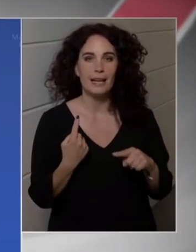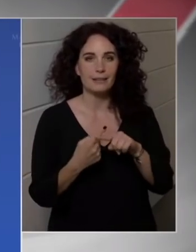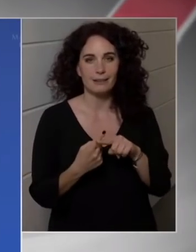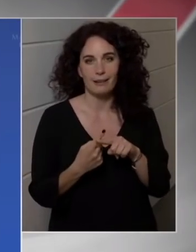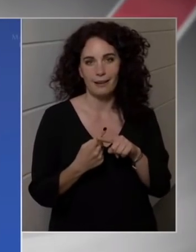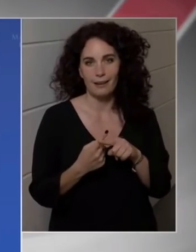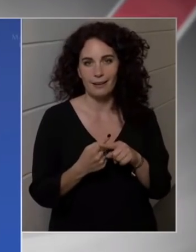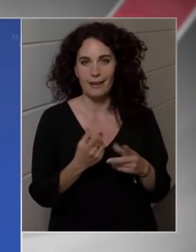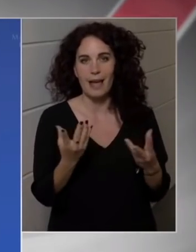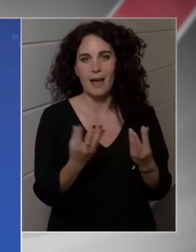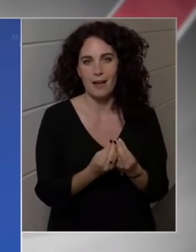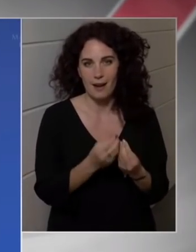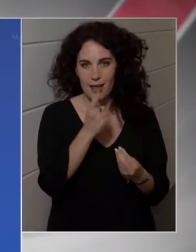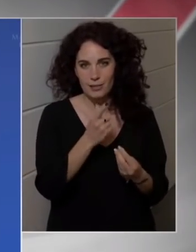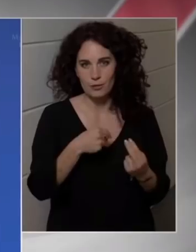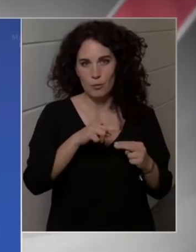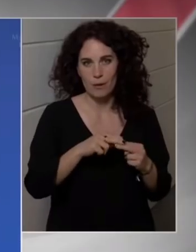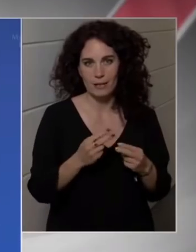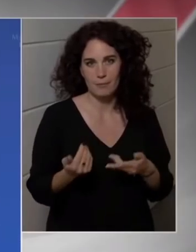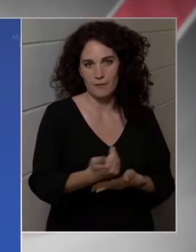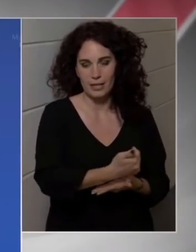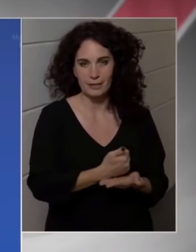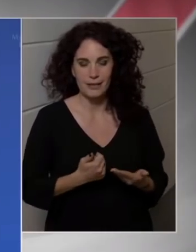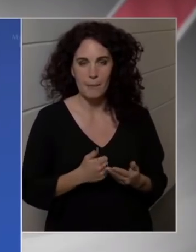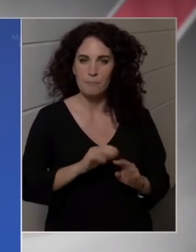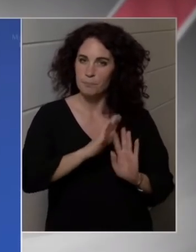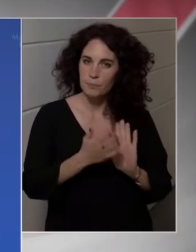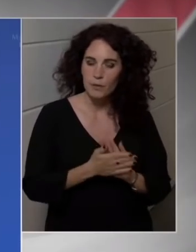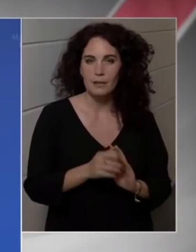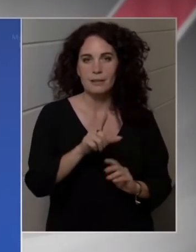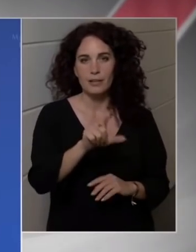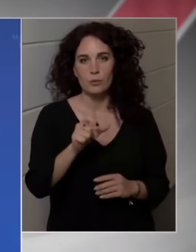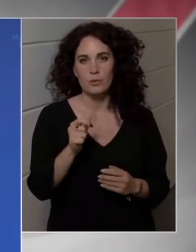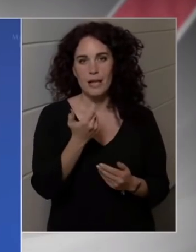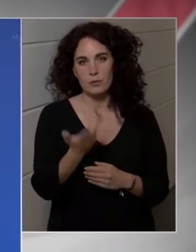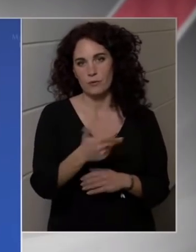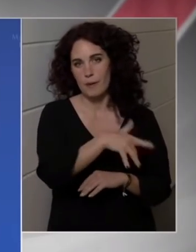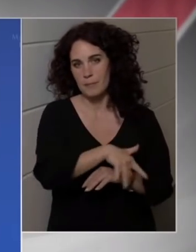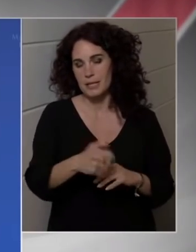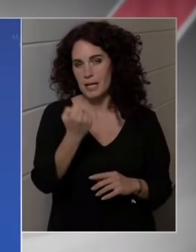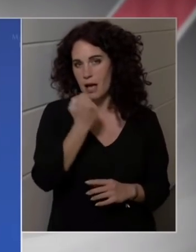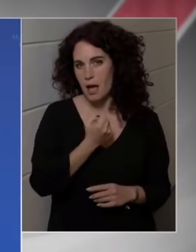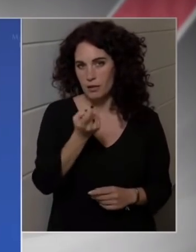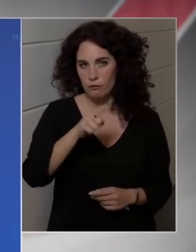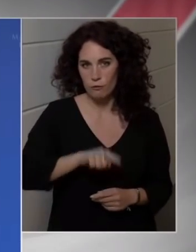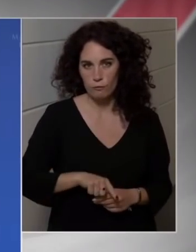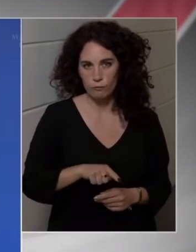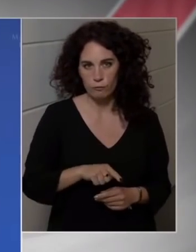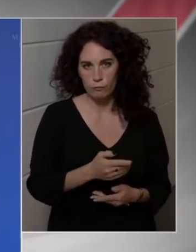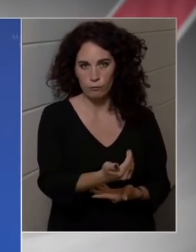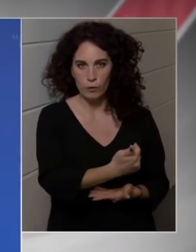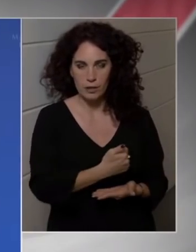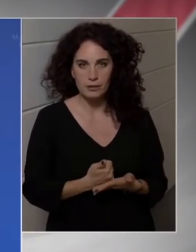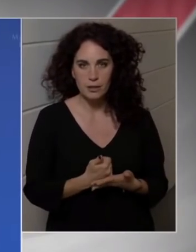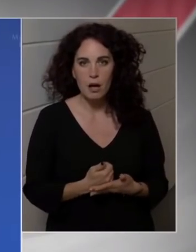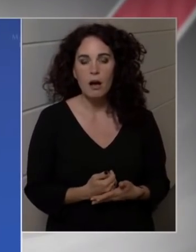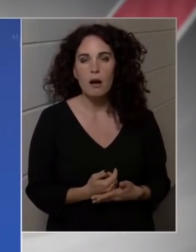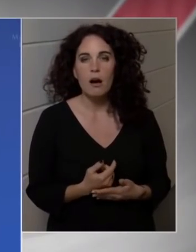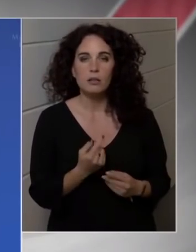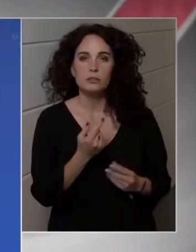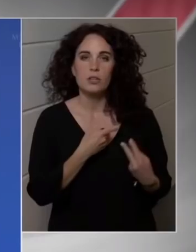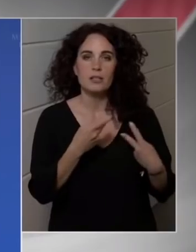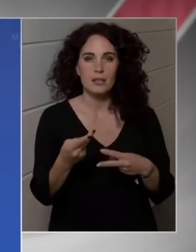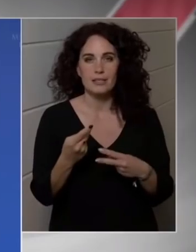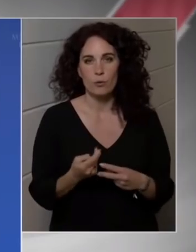ahol elvonjuk az extra profitot, illetve a tranzakciós illeték kibővítésével teszünk szert